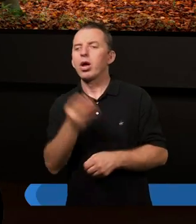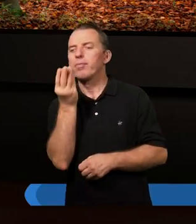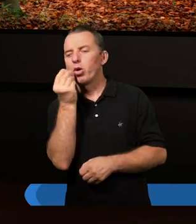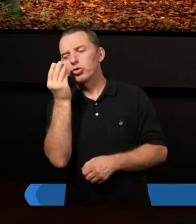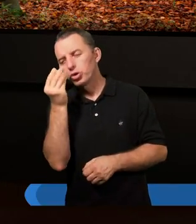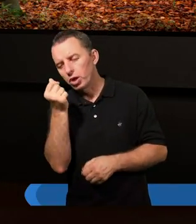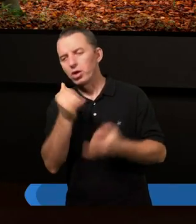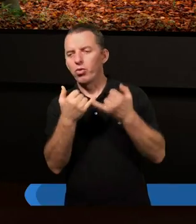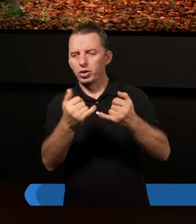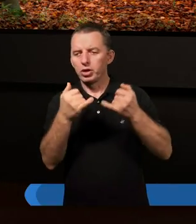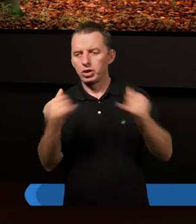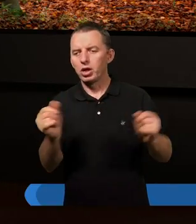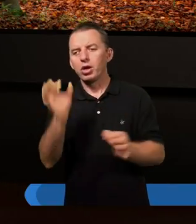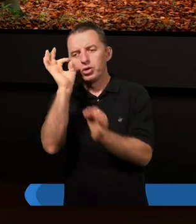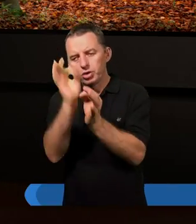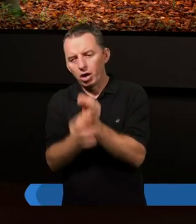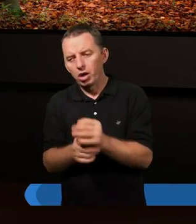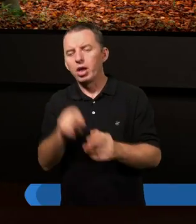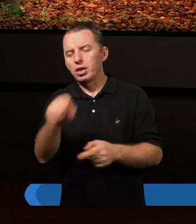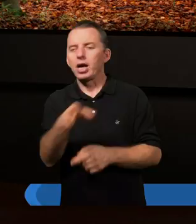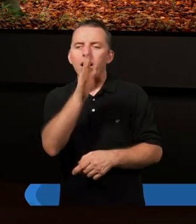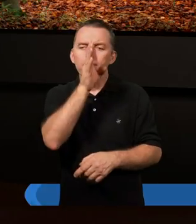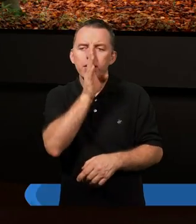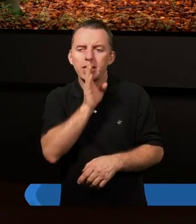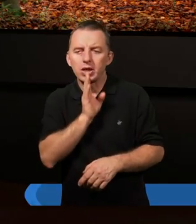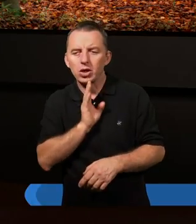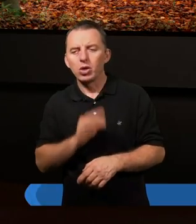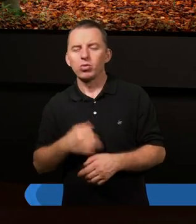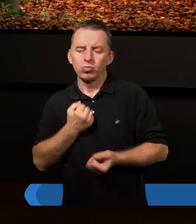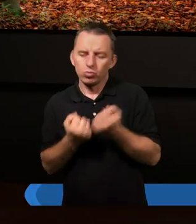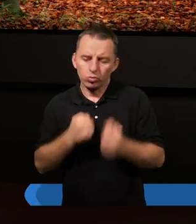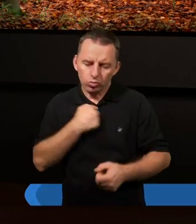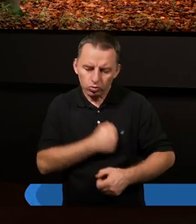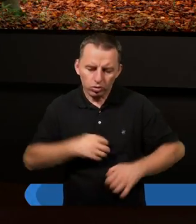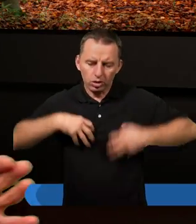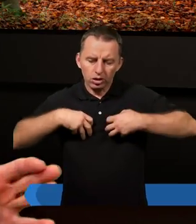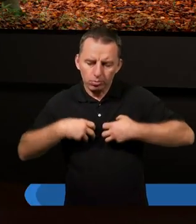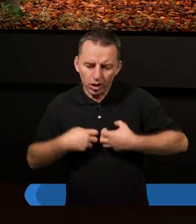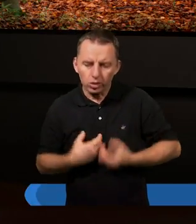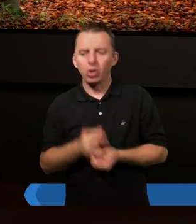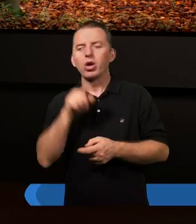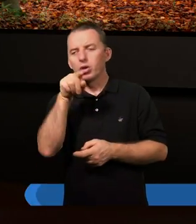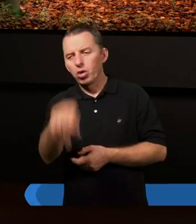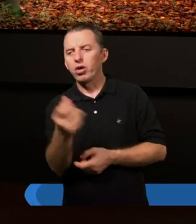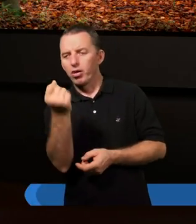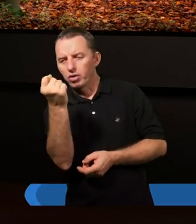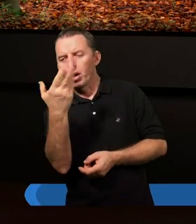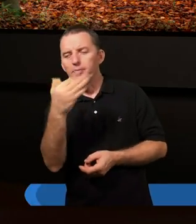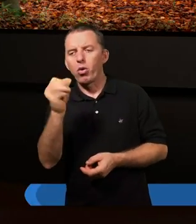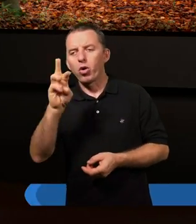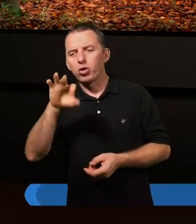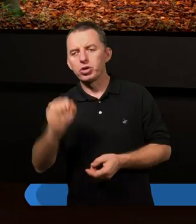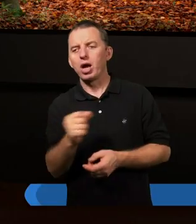innych, a szczególnie takich misjonarzy utrudzonych. Oczywiście to, co przed chwilą Małgosia